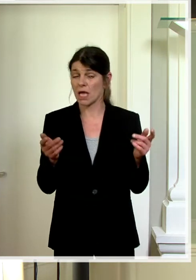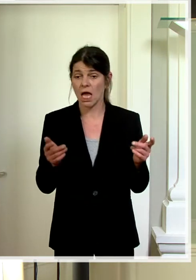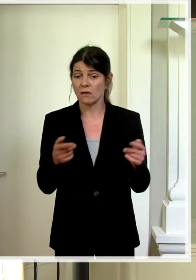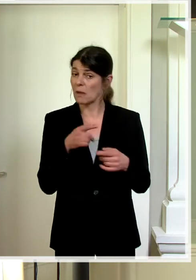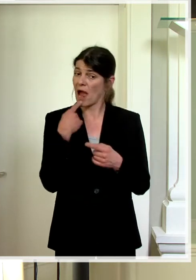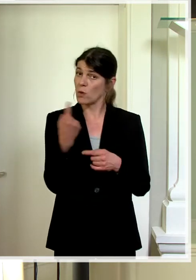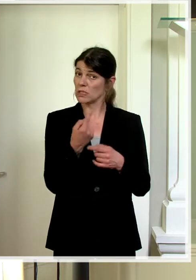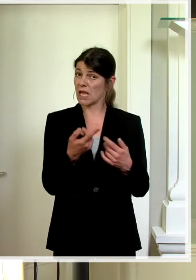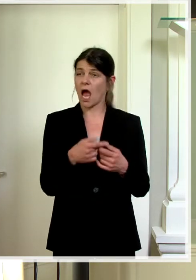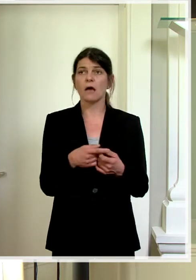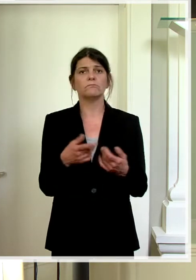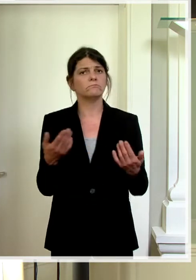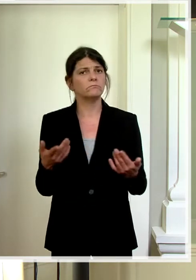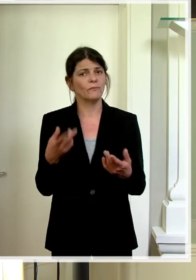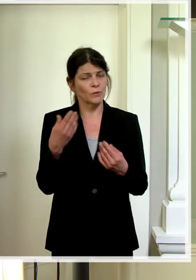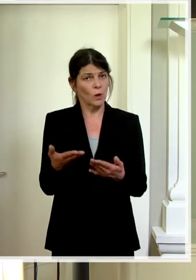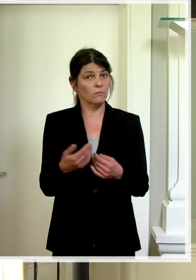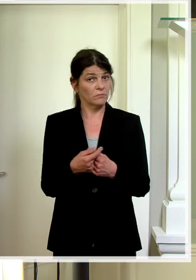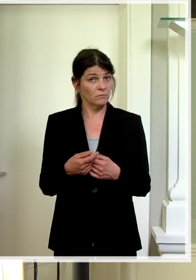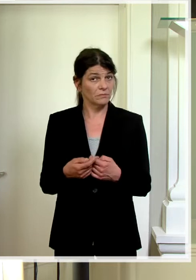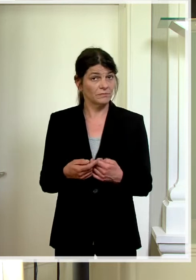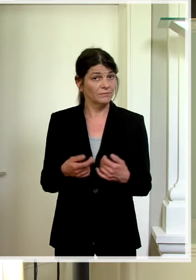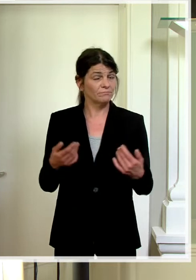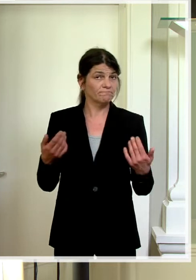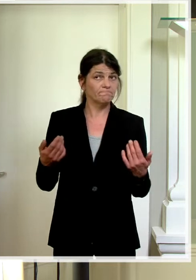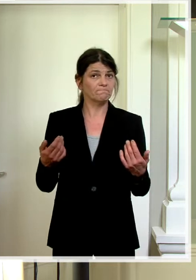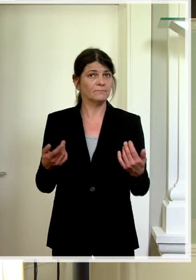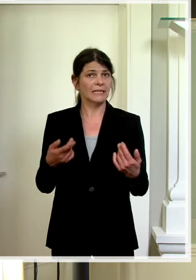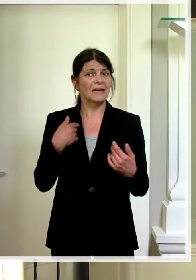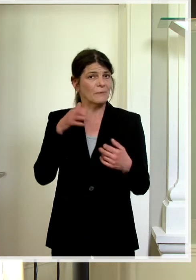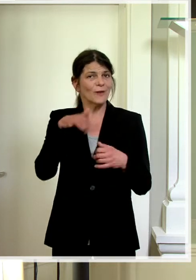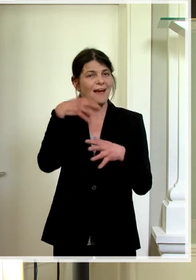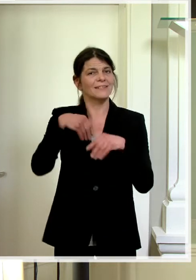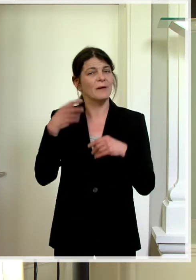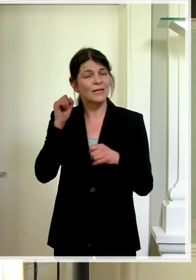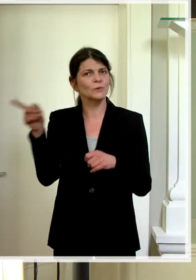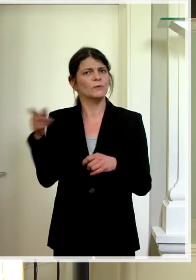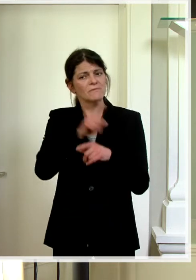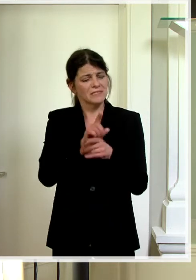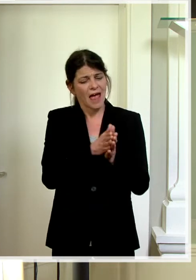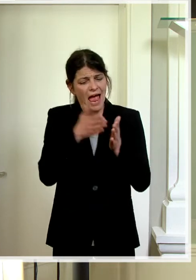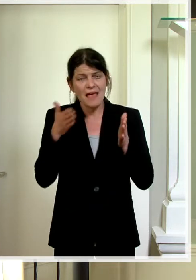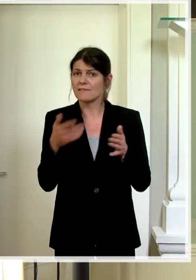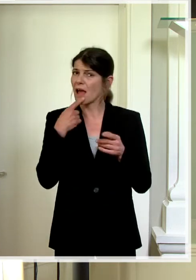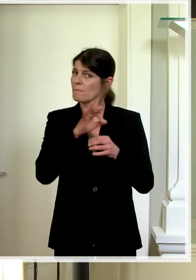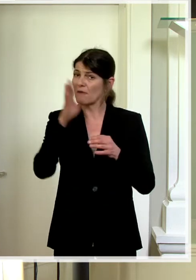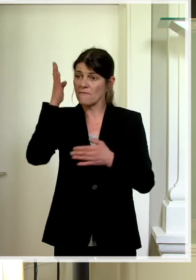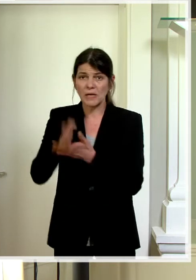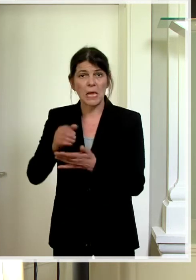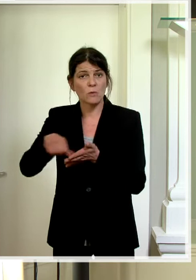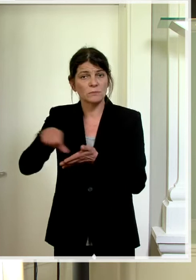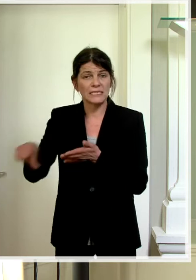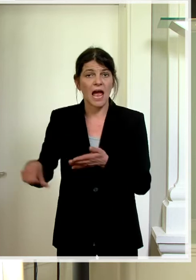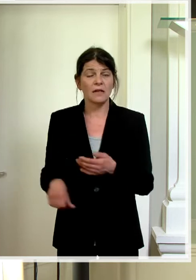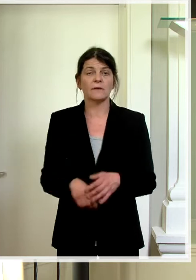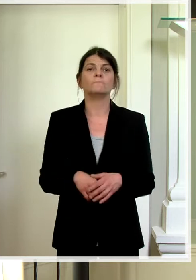können Sie da sagen, es wird jetzt, können Sie da einen Zeitrahmen nennen, wie lange das noch dauert? Also